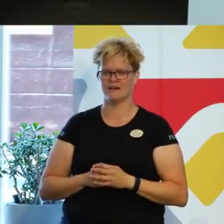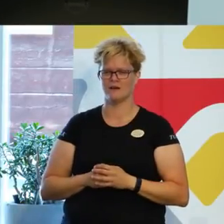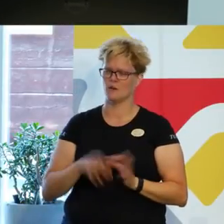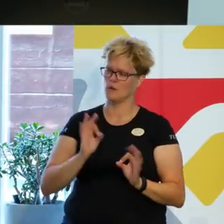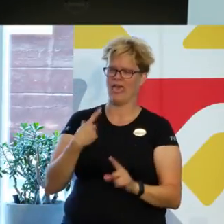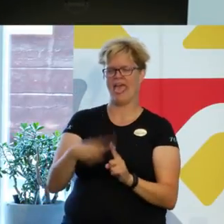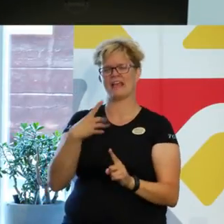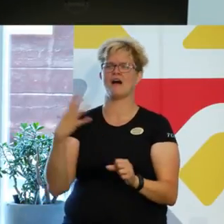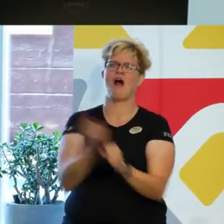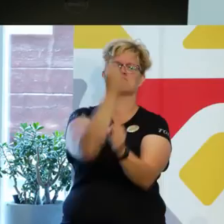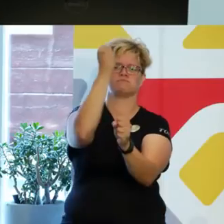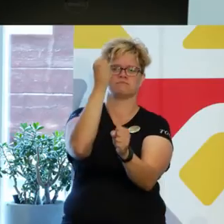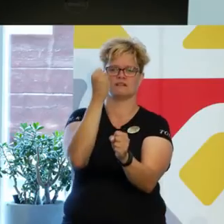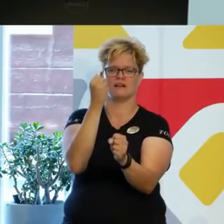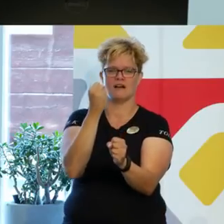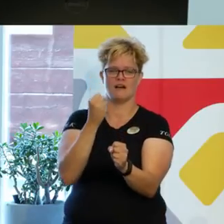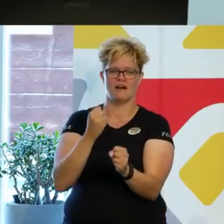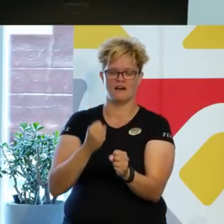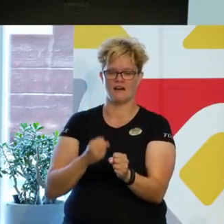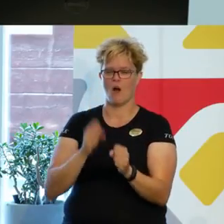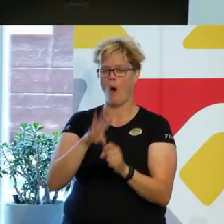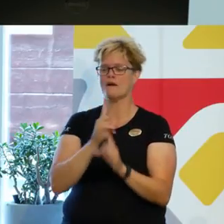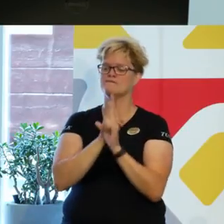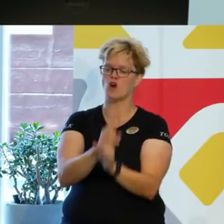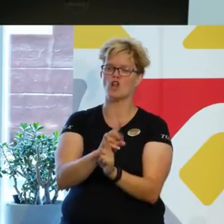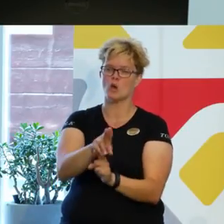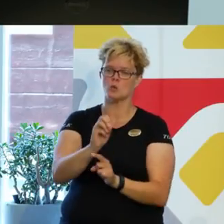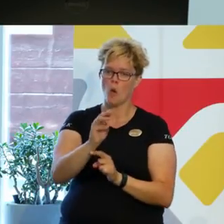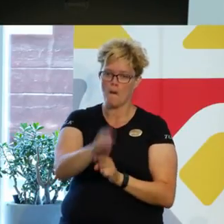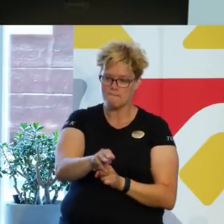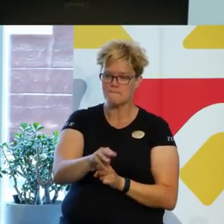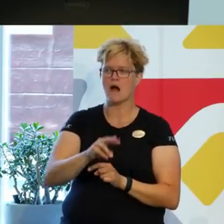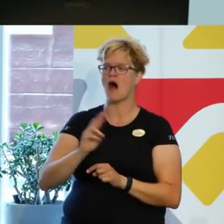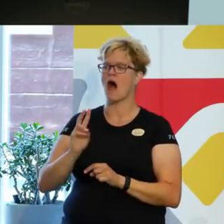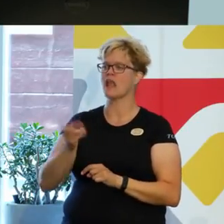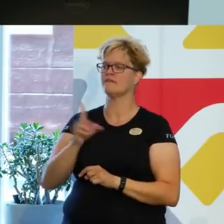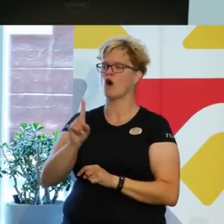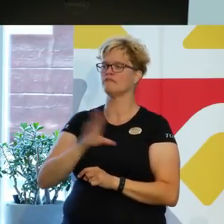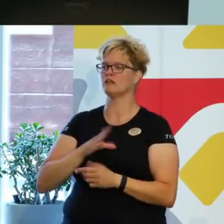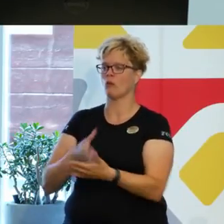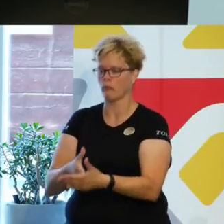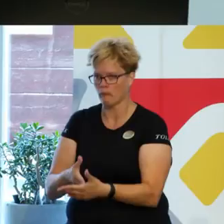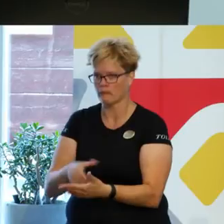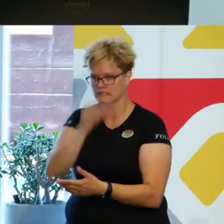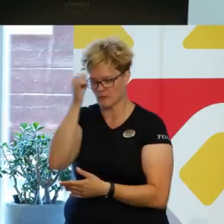enkelt att ta sig in i. Hur vidare man normföljer. Och var det kan finnas svårigheter.